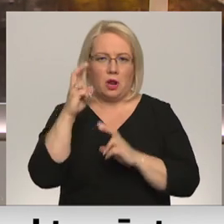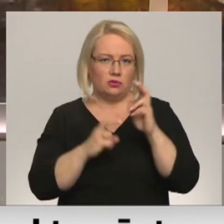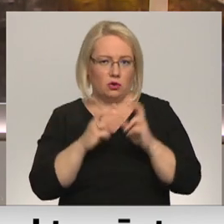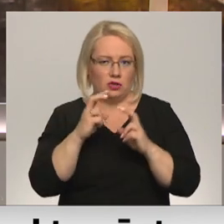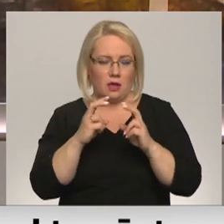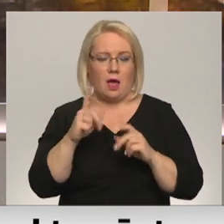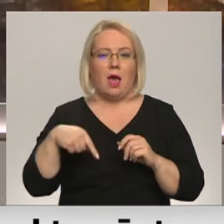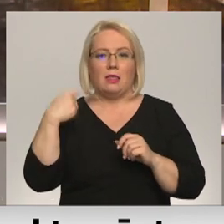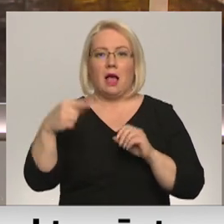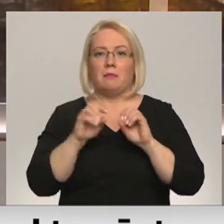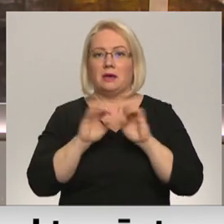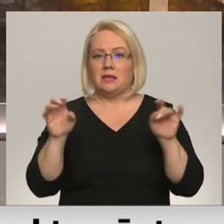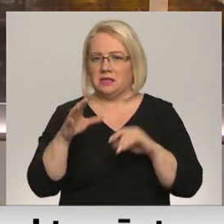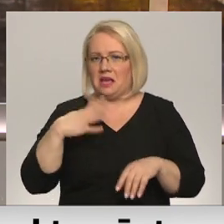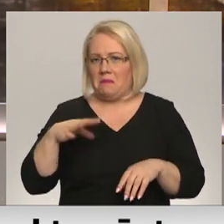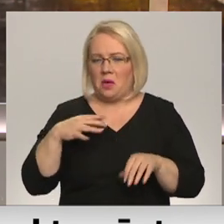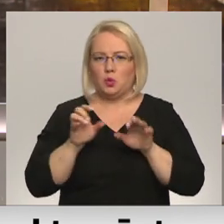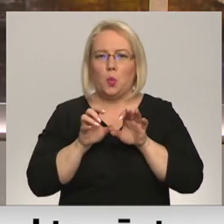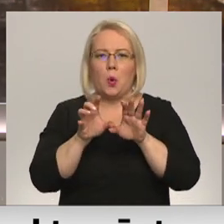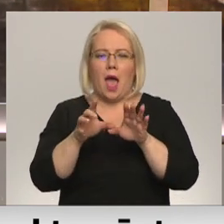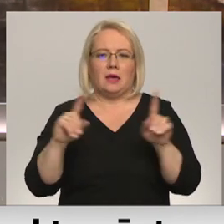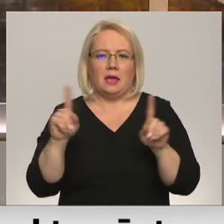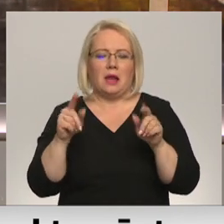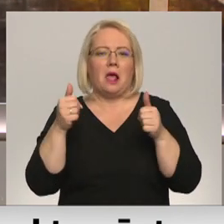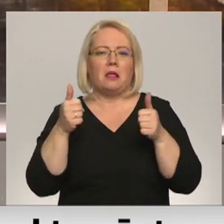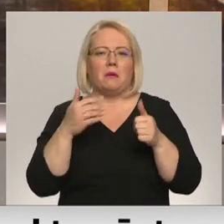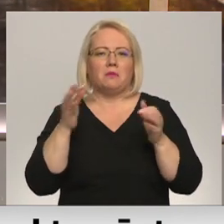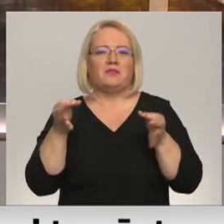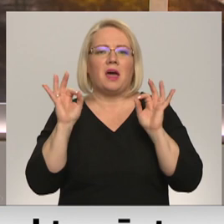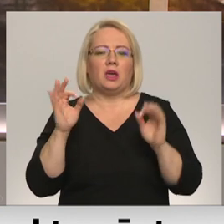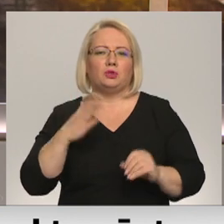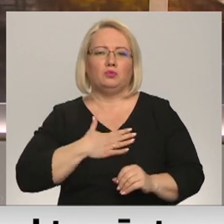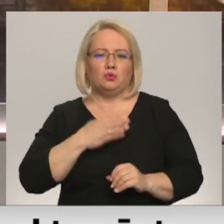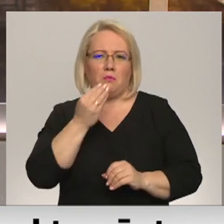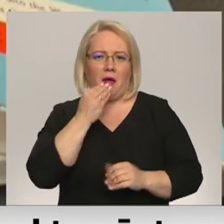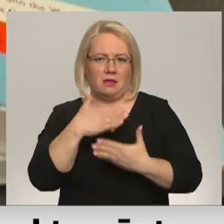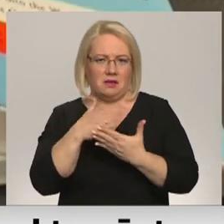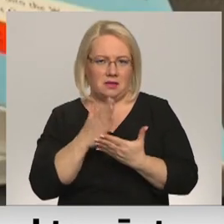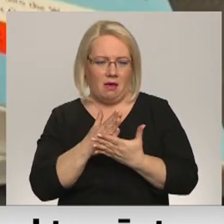Nākamais stāsts par to, kāpēc kukaiņi varētu kļūt par būtisku mūsu pārtikas sastāvdaļu.